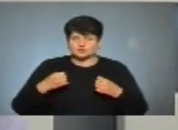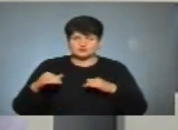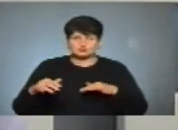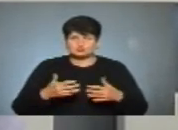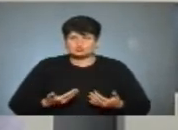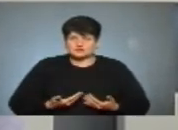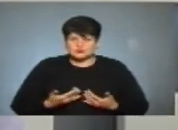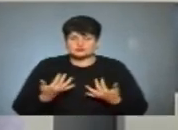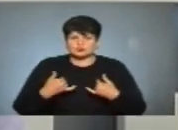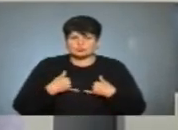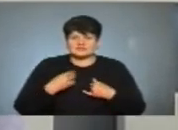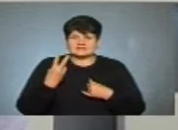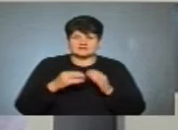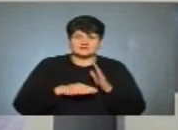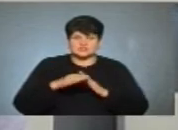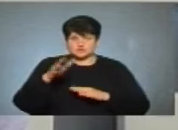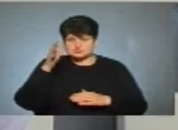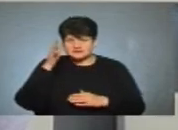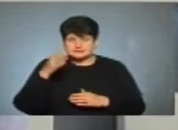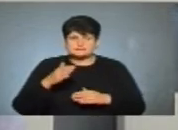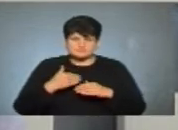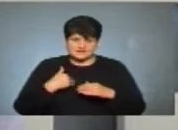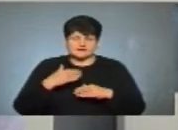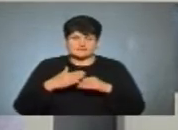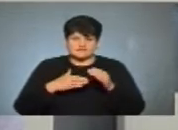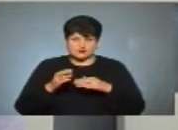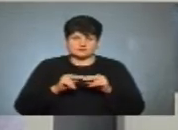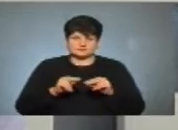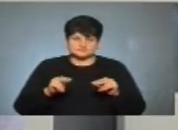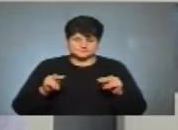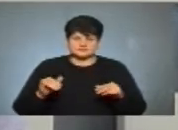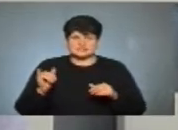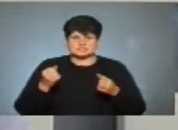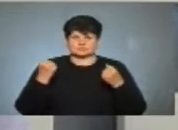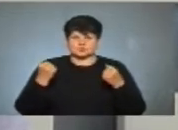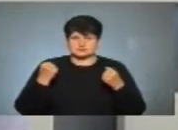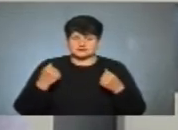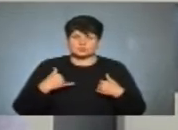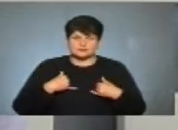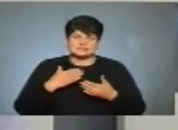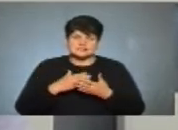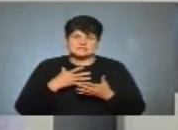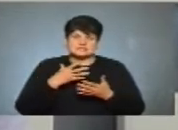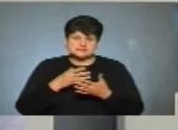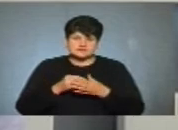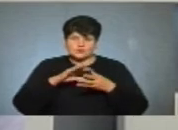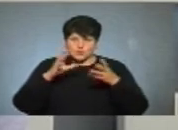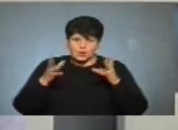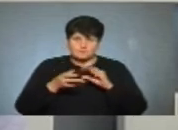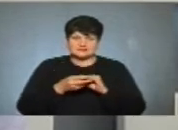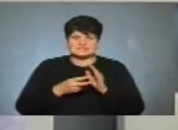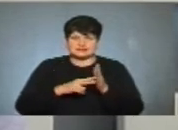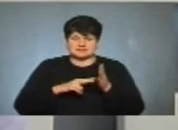Оскільки в мене дві вищі освіти, я фаховий освітянин та спортсмен, в мене є свій комплексний план